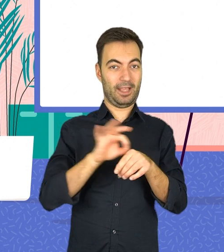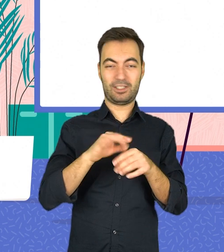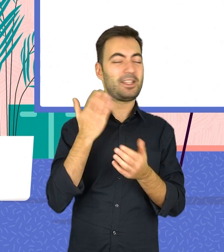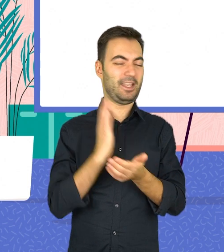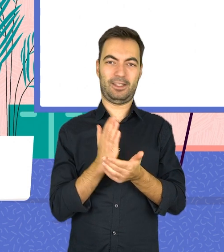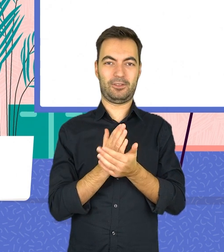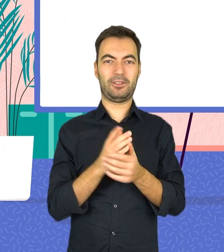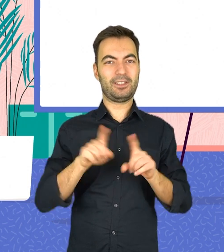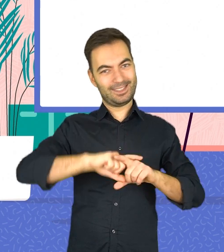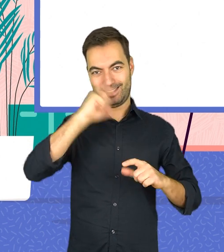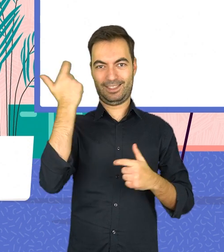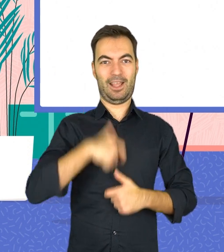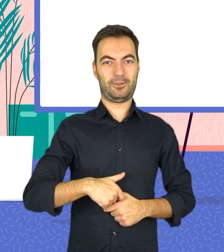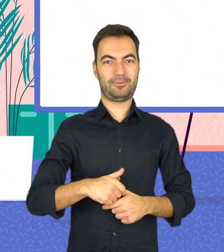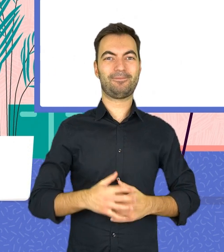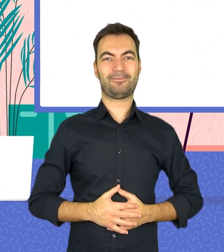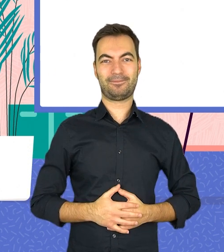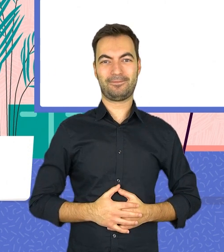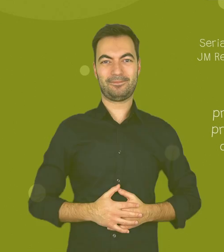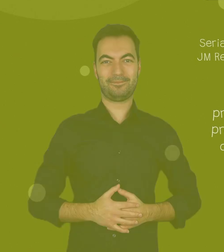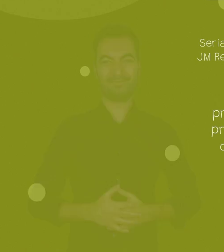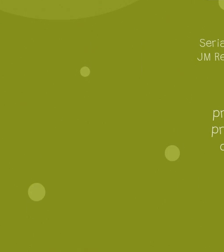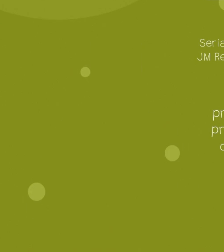samych mięśni, ale dla całego ciała.